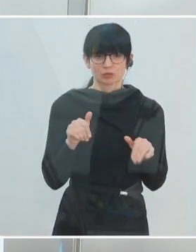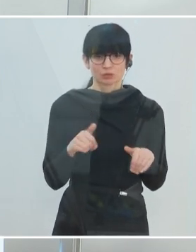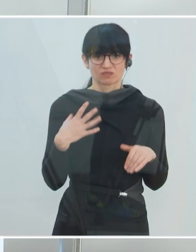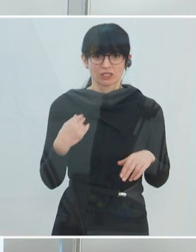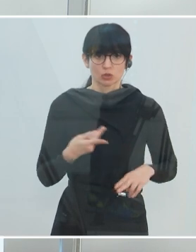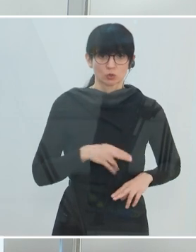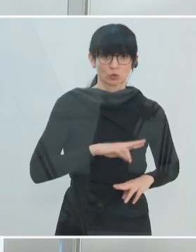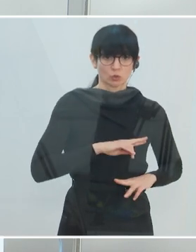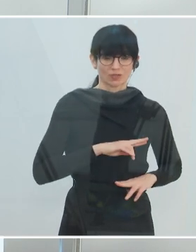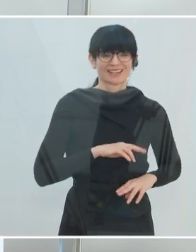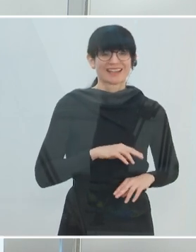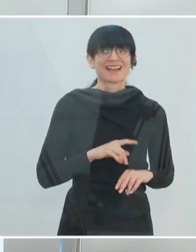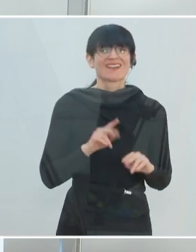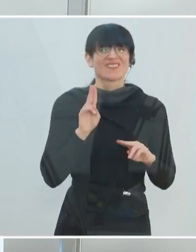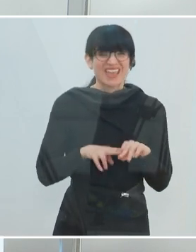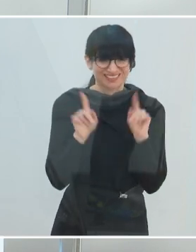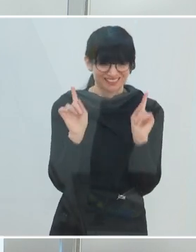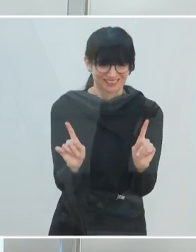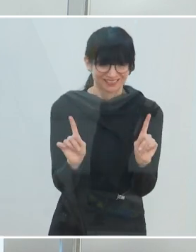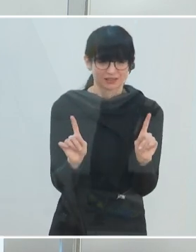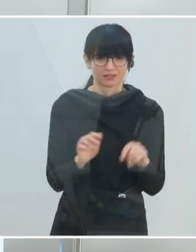falls, das ist der Konjunktiv bitte,